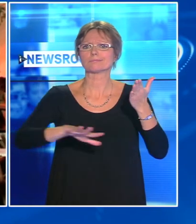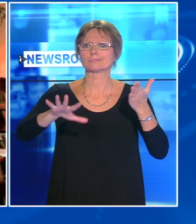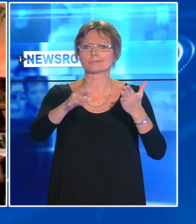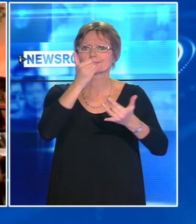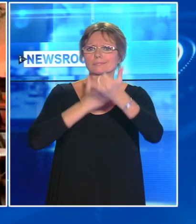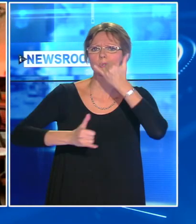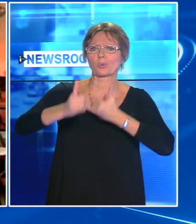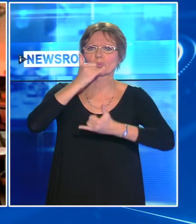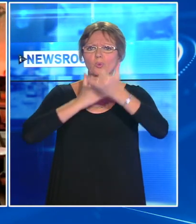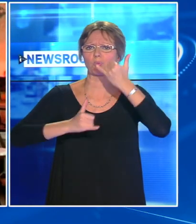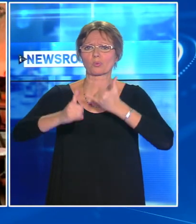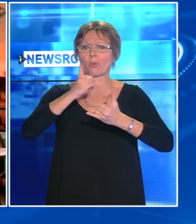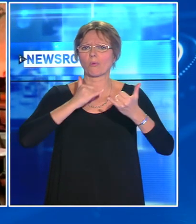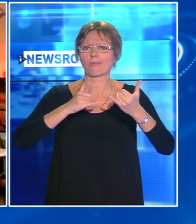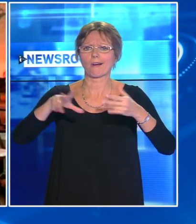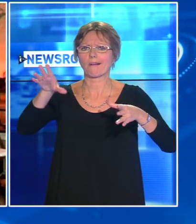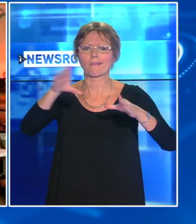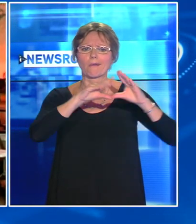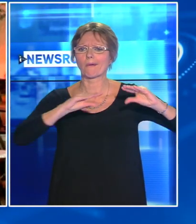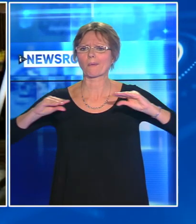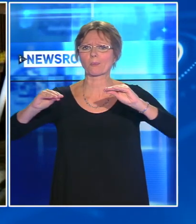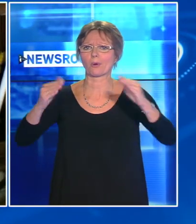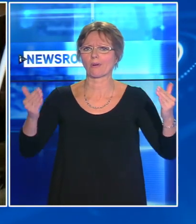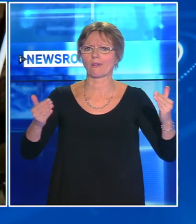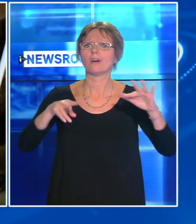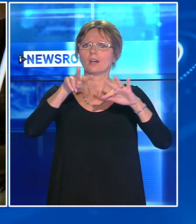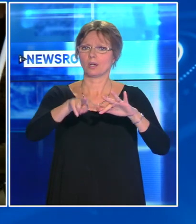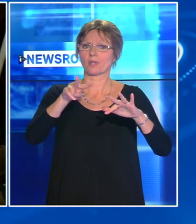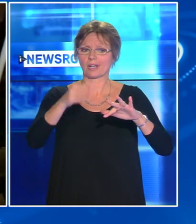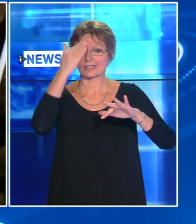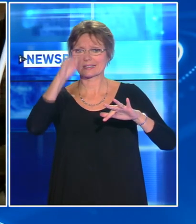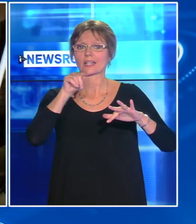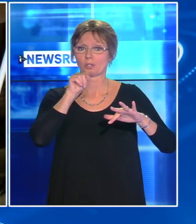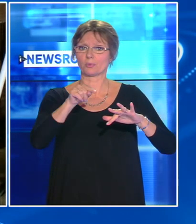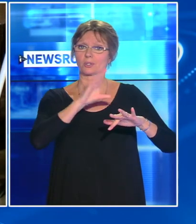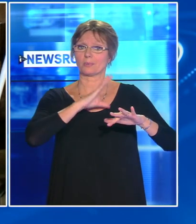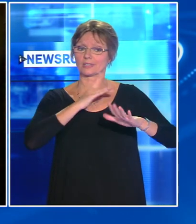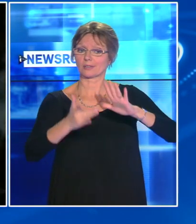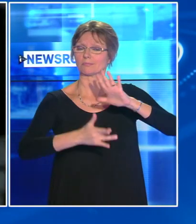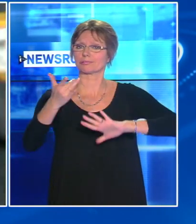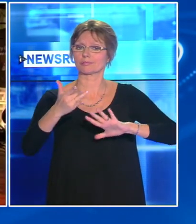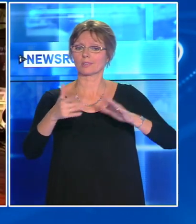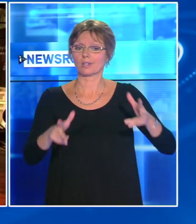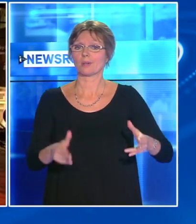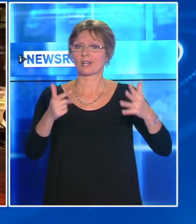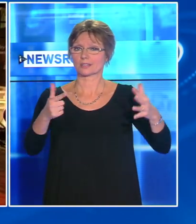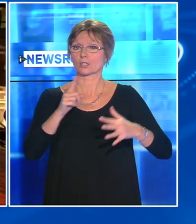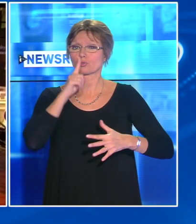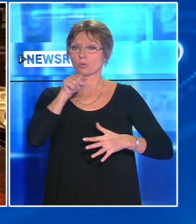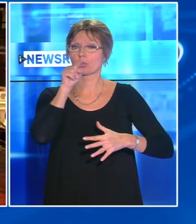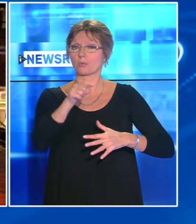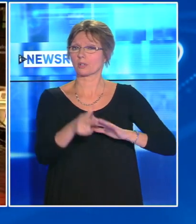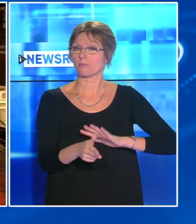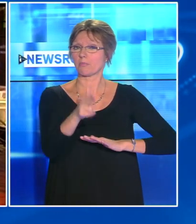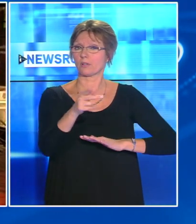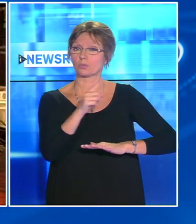ou même suicidé au-delà des rumeurs et des fantasmes. On avait eu en revanche la confirmation que dans sa cavale de sept jours, il avait tué un chauffeur de taxi arable.